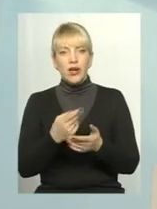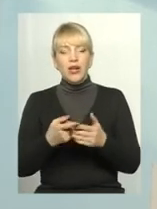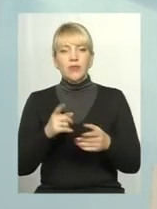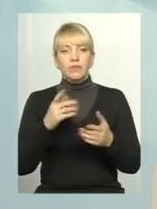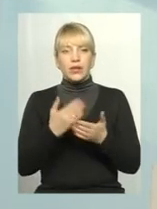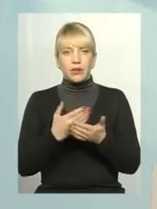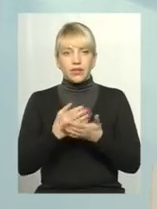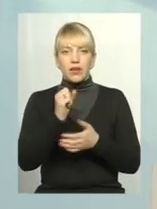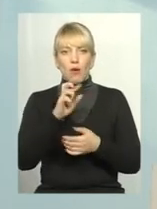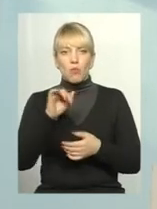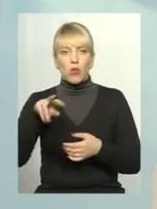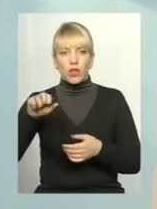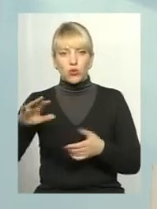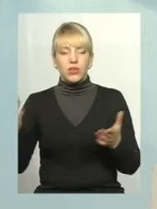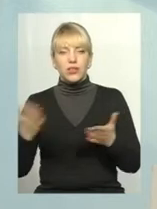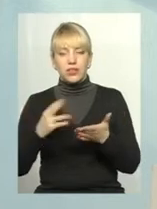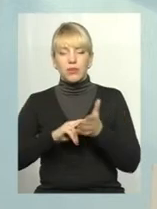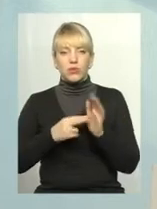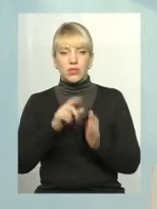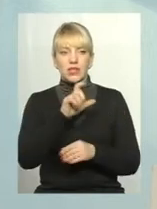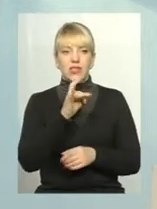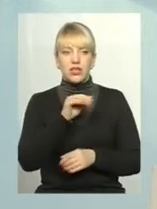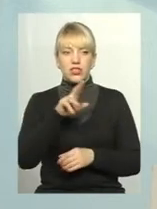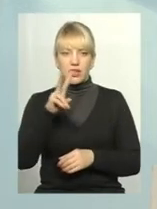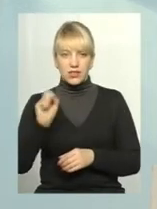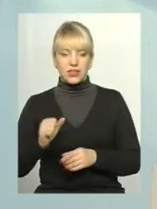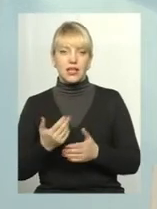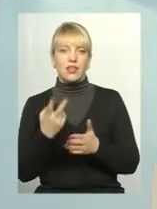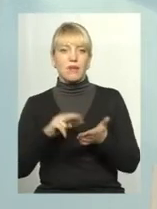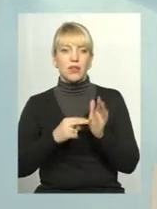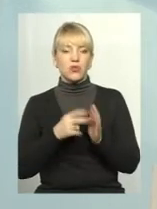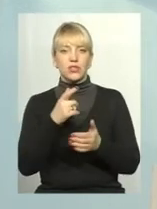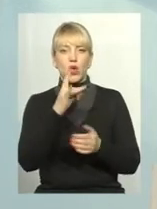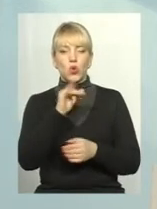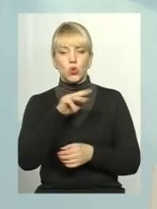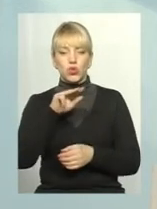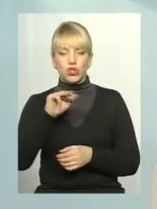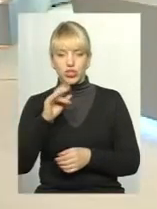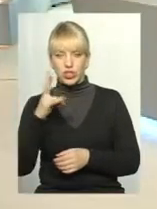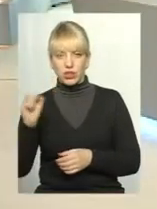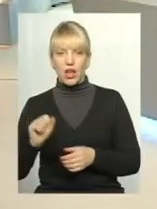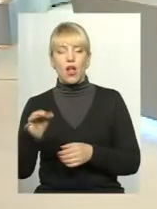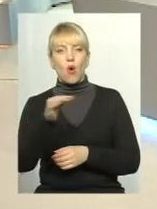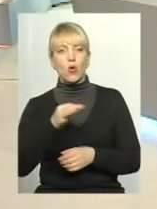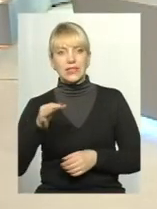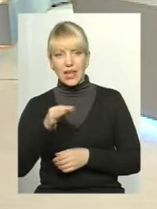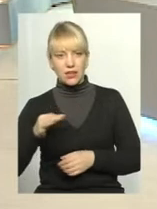амбулаторії, які в нас плануються по Зарічанській, ті амбулаторії, які плануються в Ружичній, на Озерній,